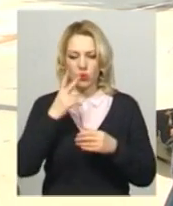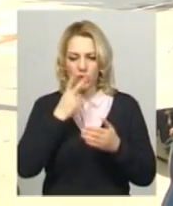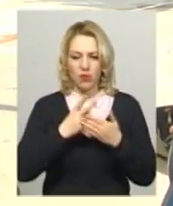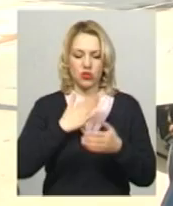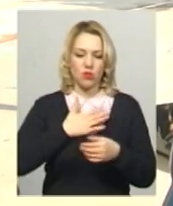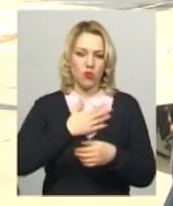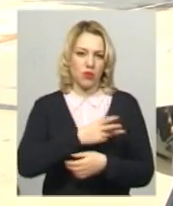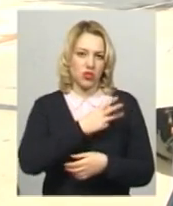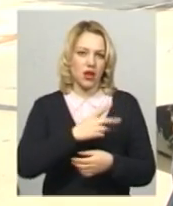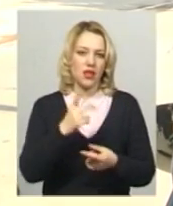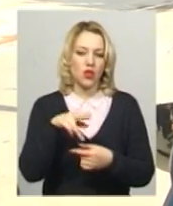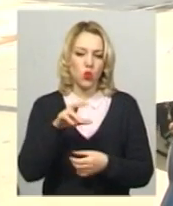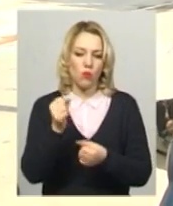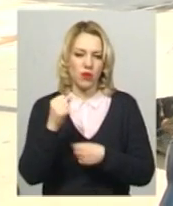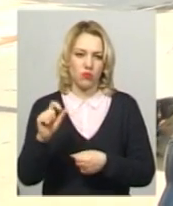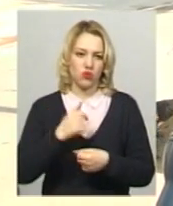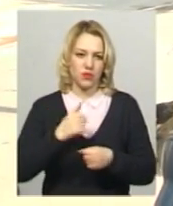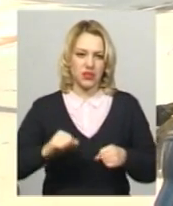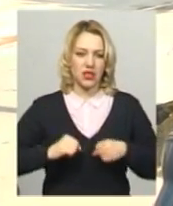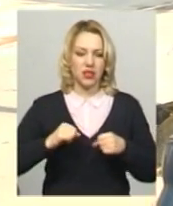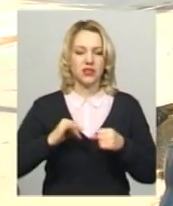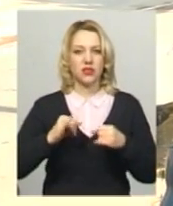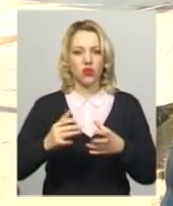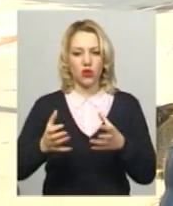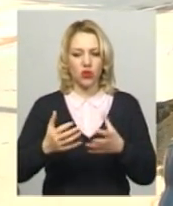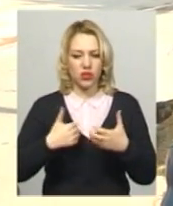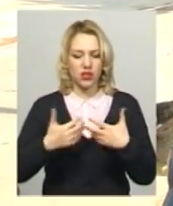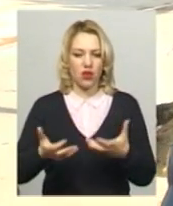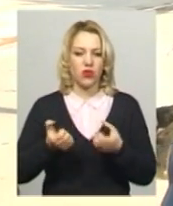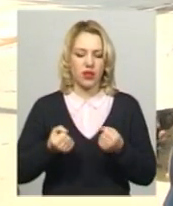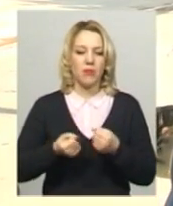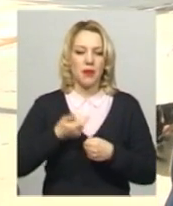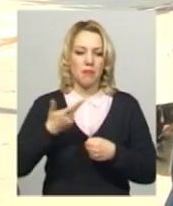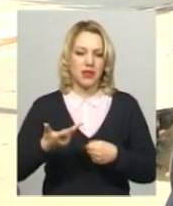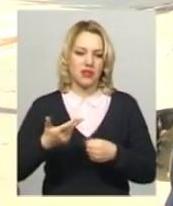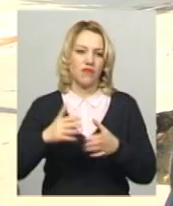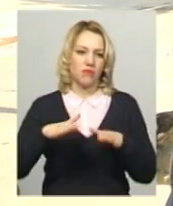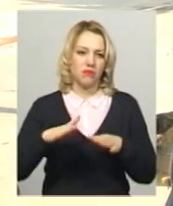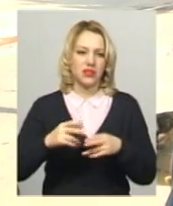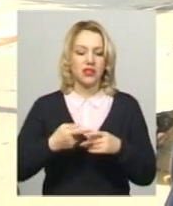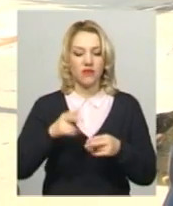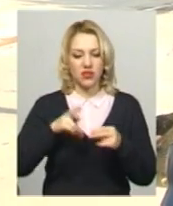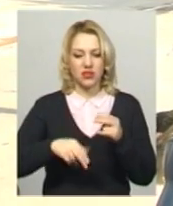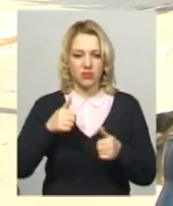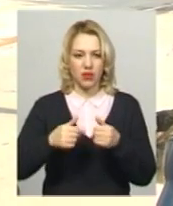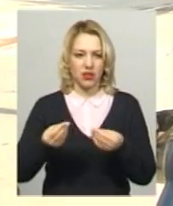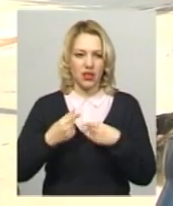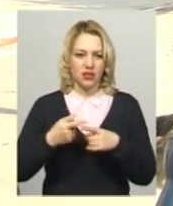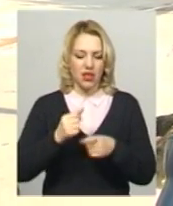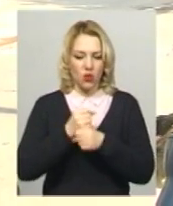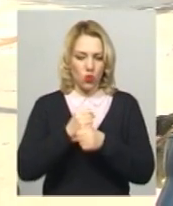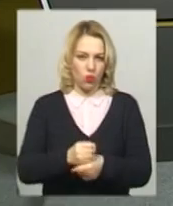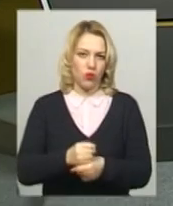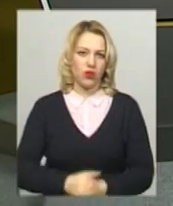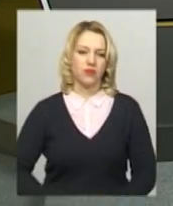перемоги, щоб я старалась і хотіла отримати призове місце за мою техніку. Вони в кінці змагань мені дали цей кубок, нагородили